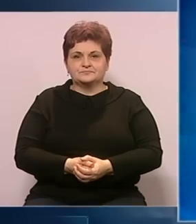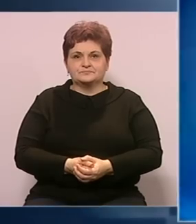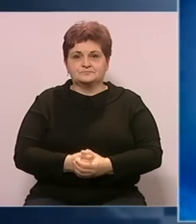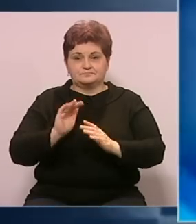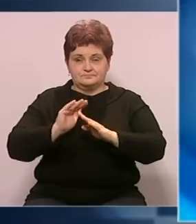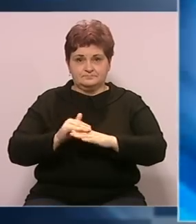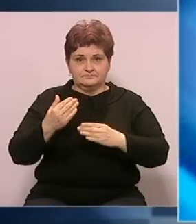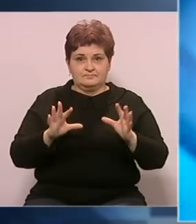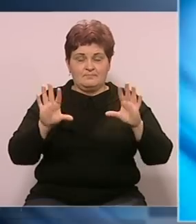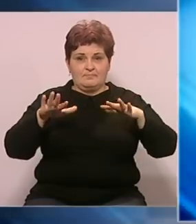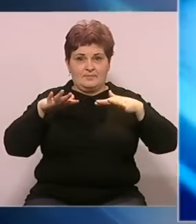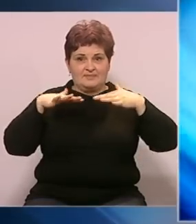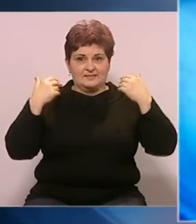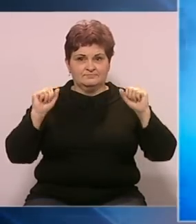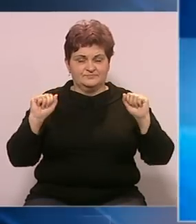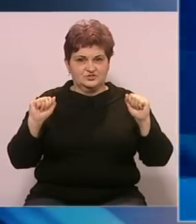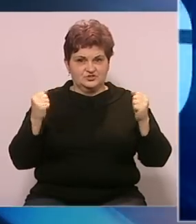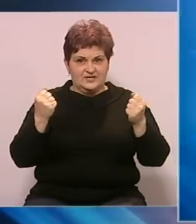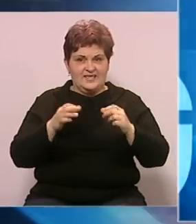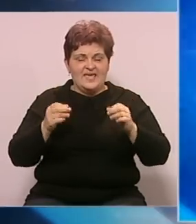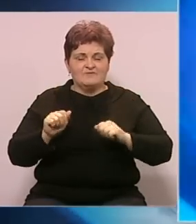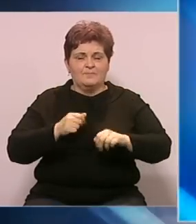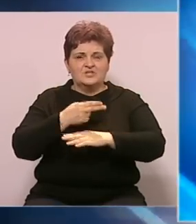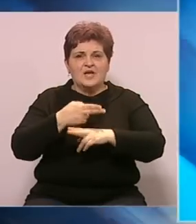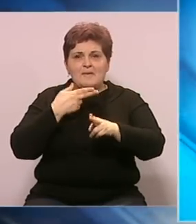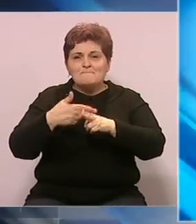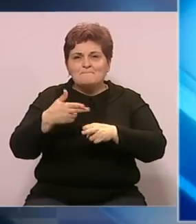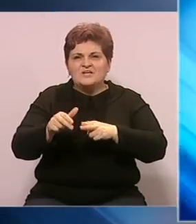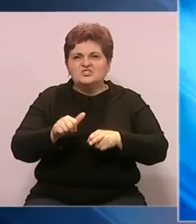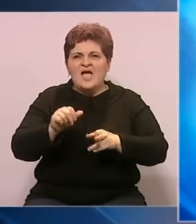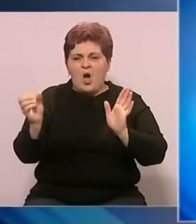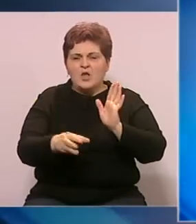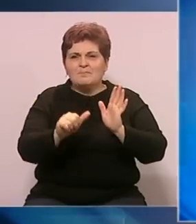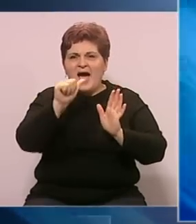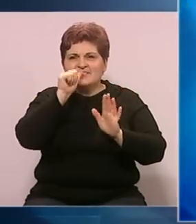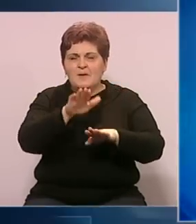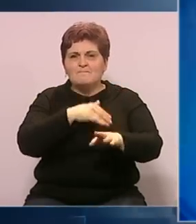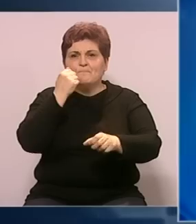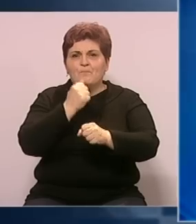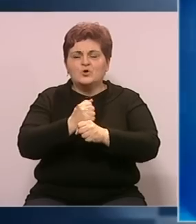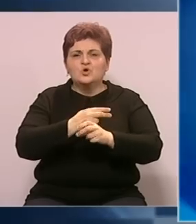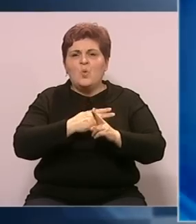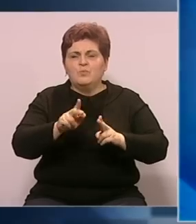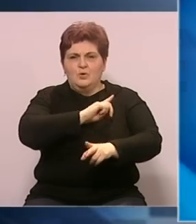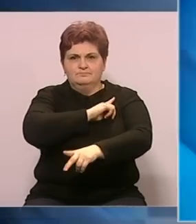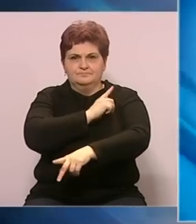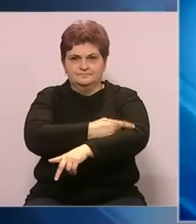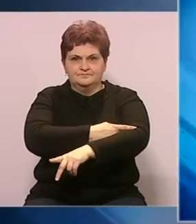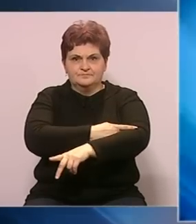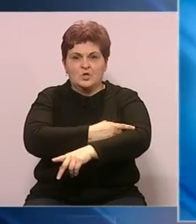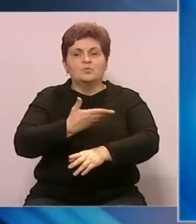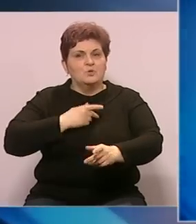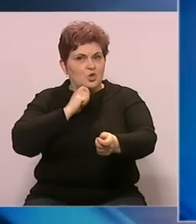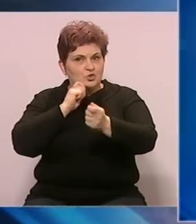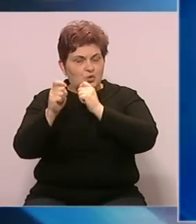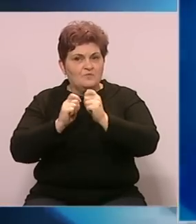Nakon desetodnevnog generalnog štrajka, javno preduzeđe prečistač otpadnih voda počelo je raditi u punom kapacitetu. Postignut